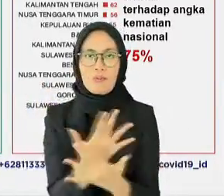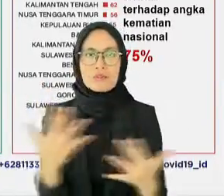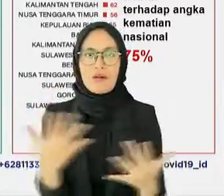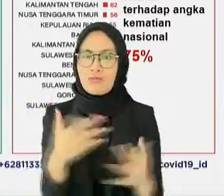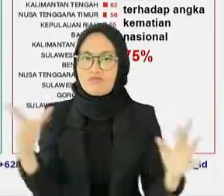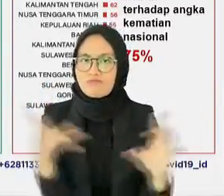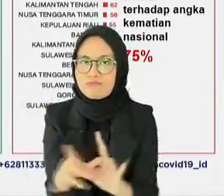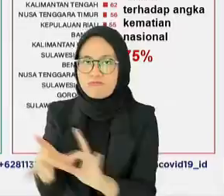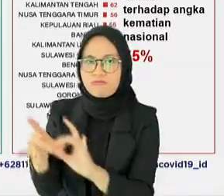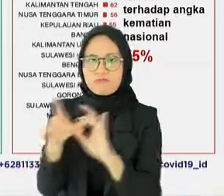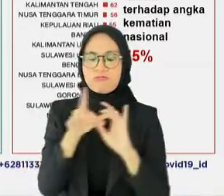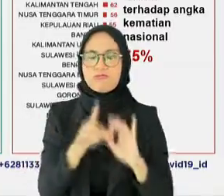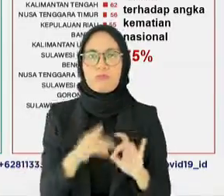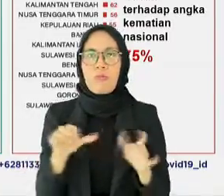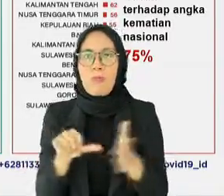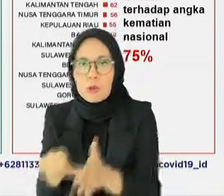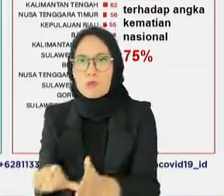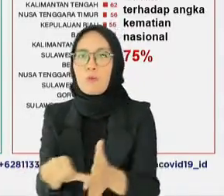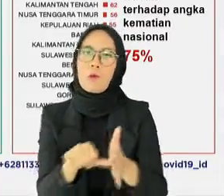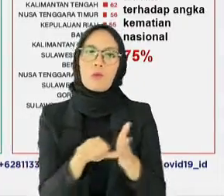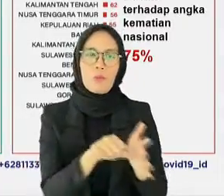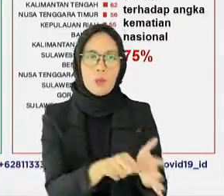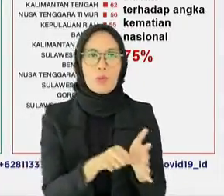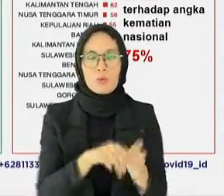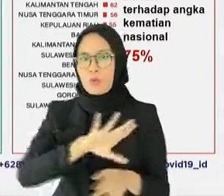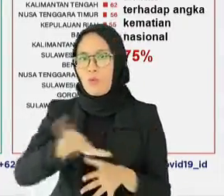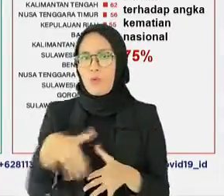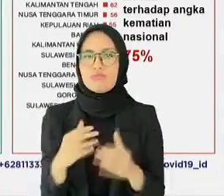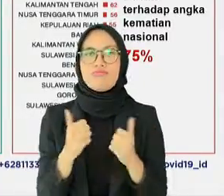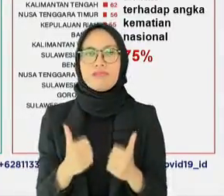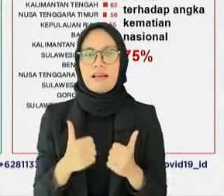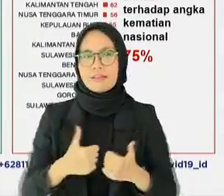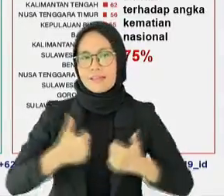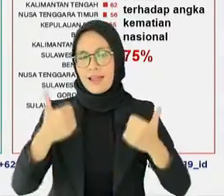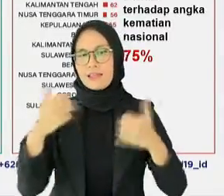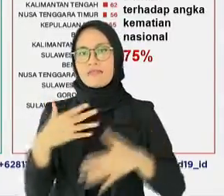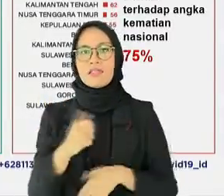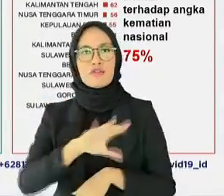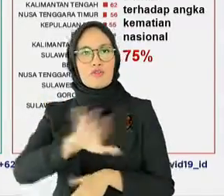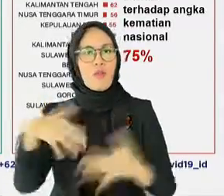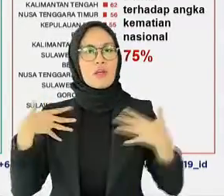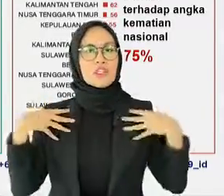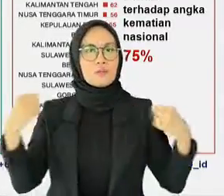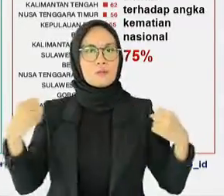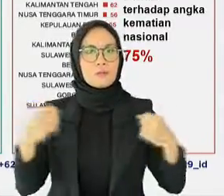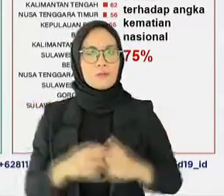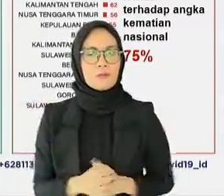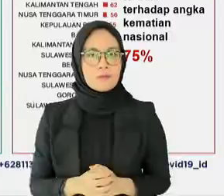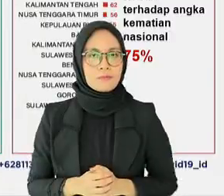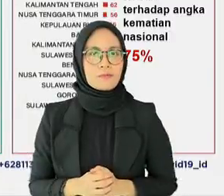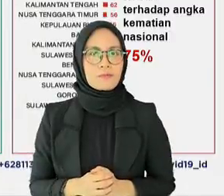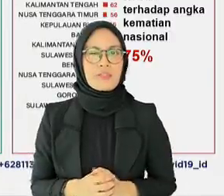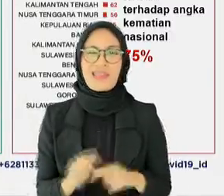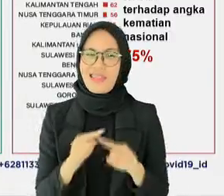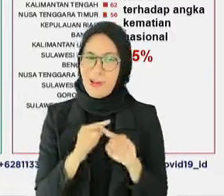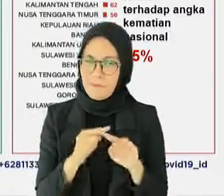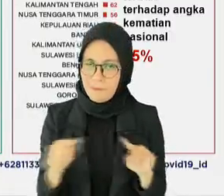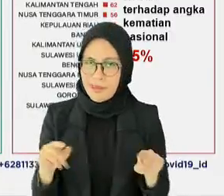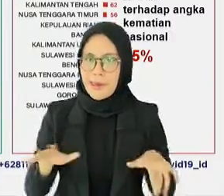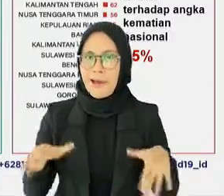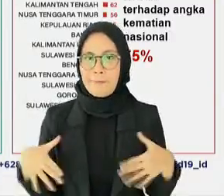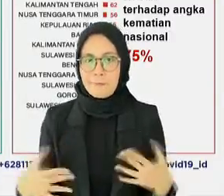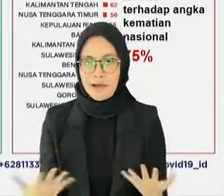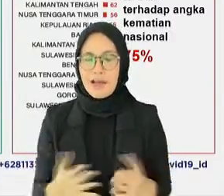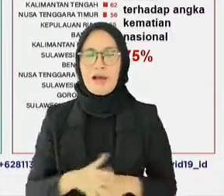dalam penanganan pasien COVID-19 sehingga angka kesembuhannya dapat meningkat. Sayangnya masih